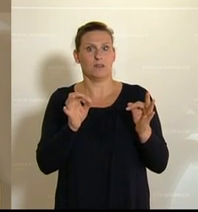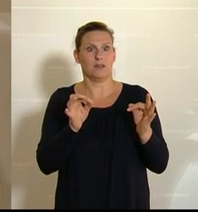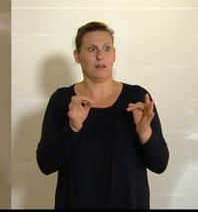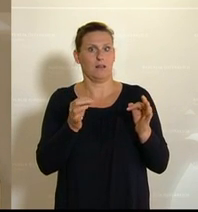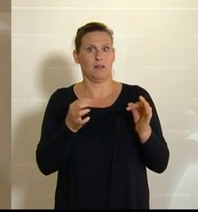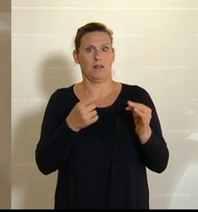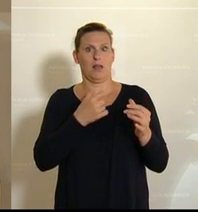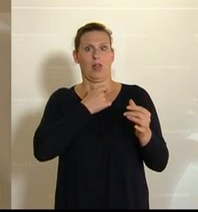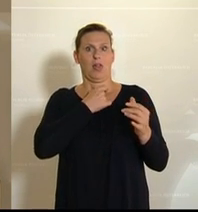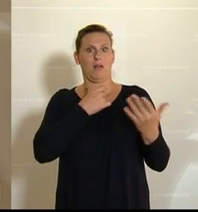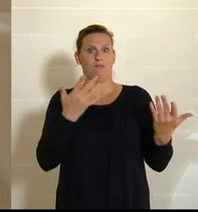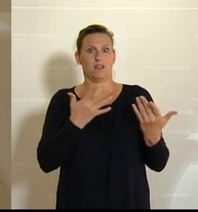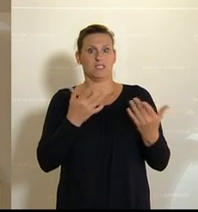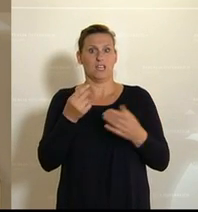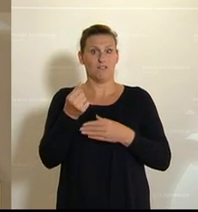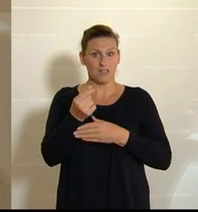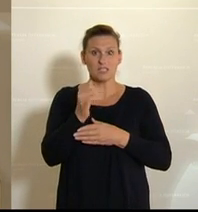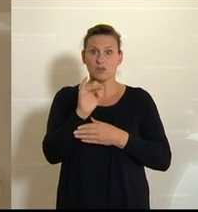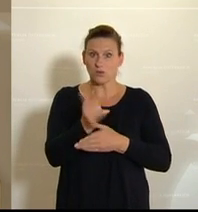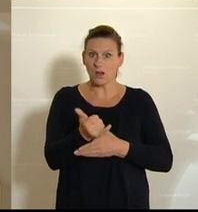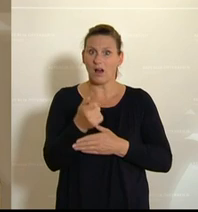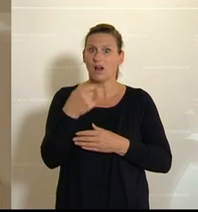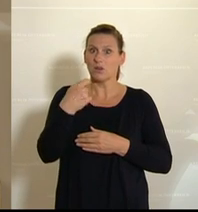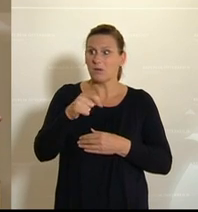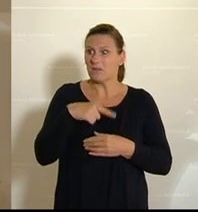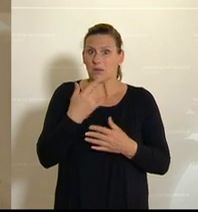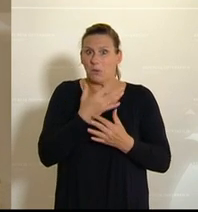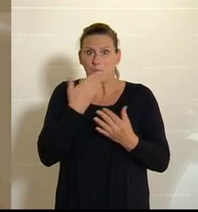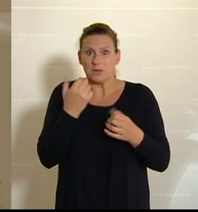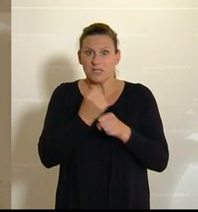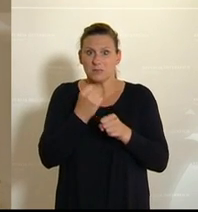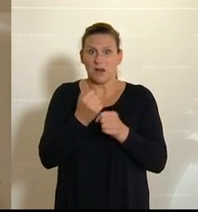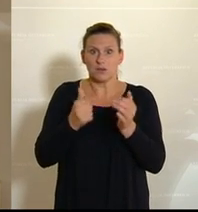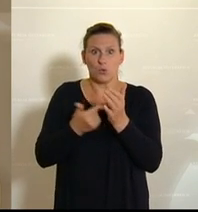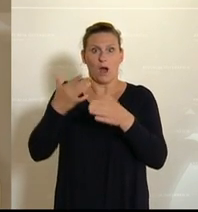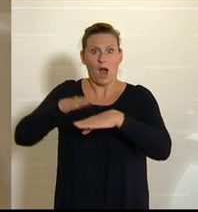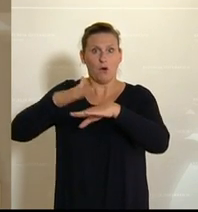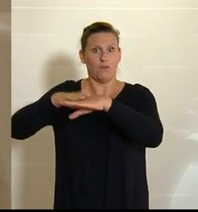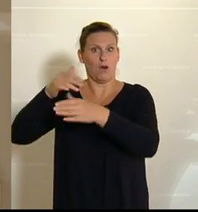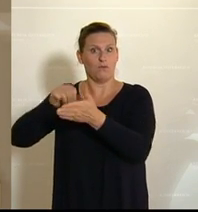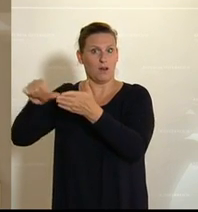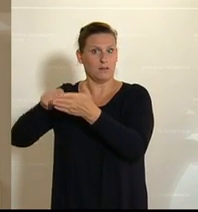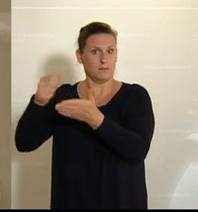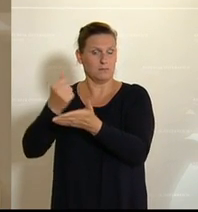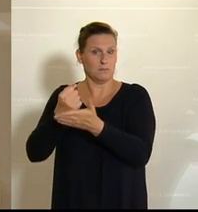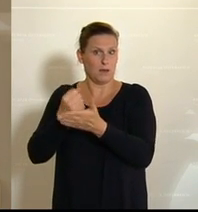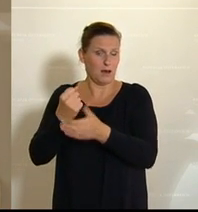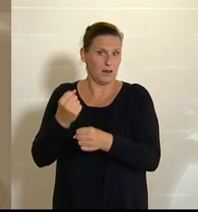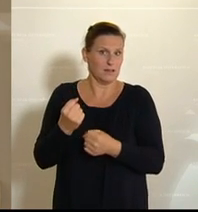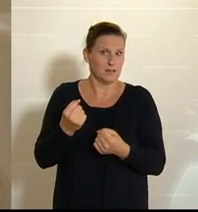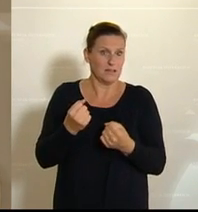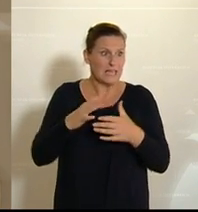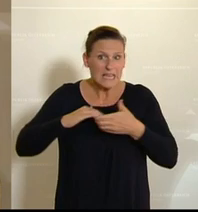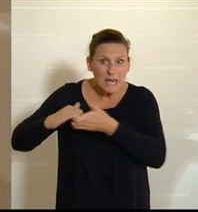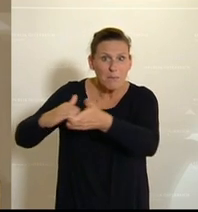Finanzierung? Ja, es wird teuer. Aber wenn wir nichts tun, wird es noch teurer. Ja, dann tun wir gemeinsam eben, dann